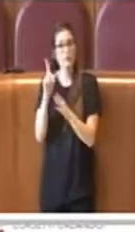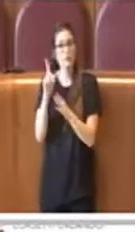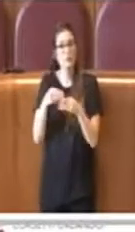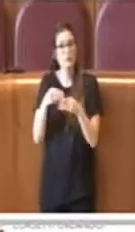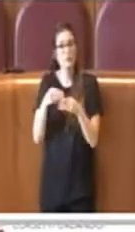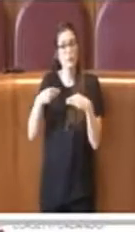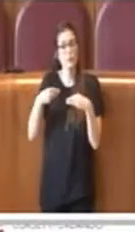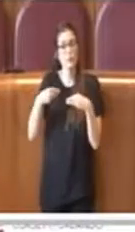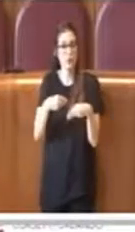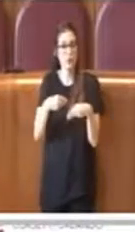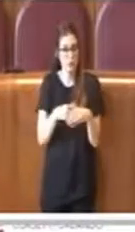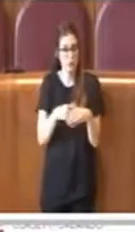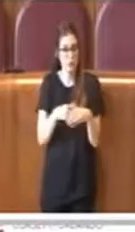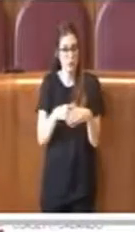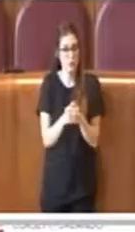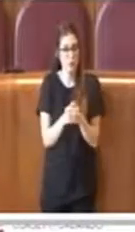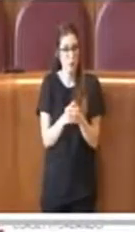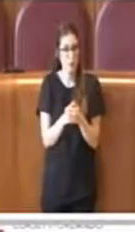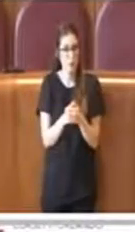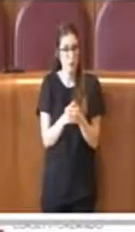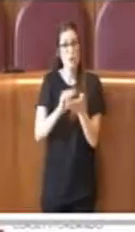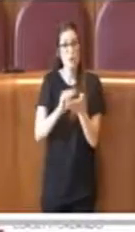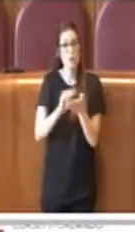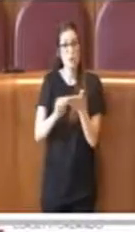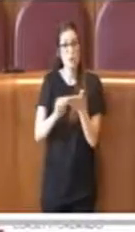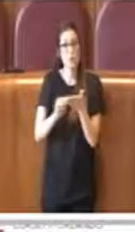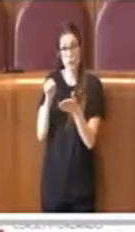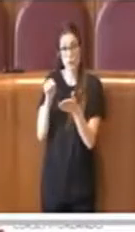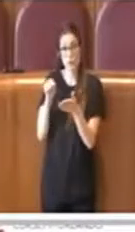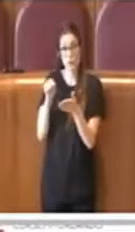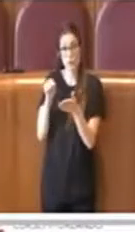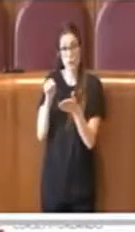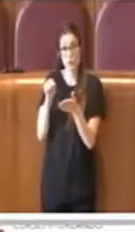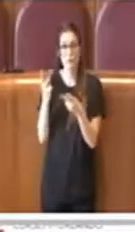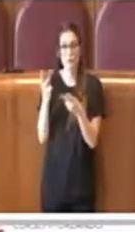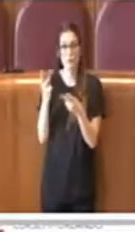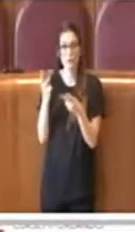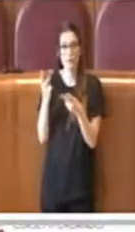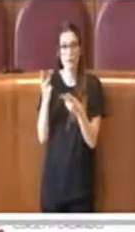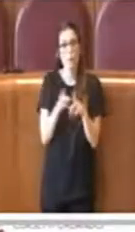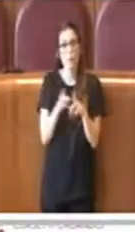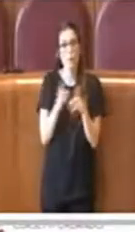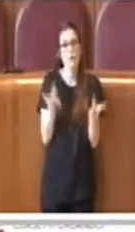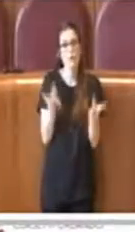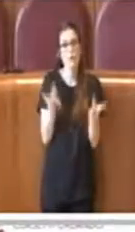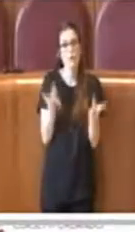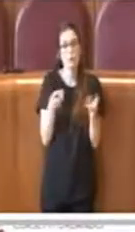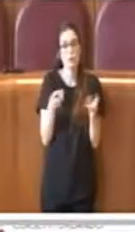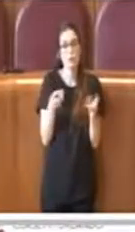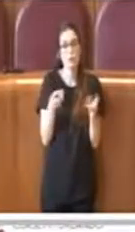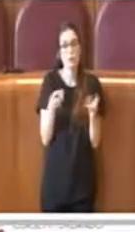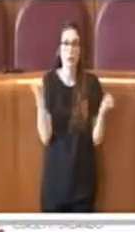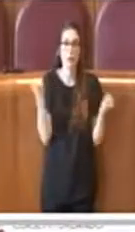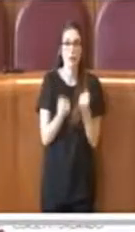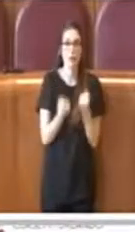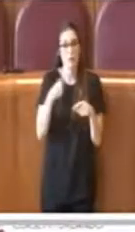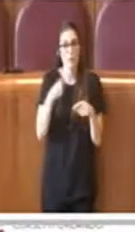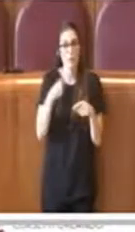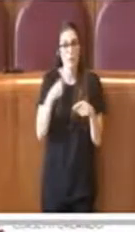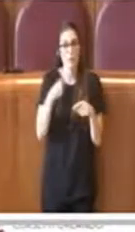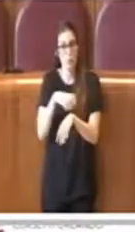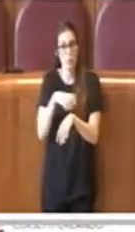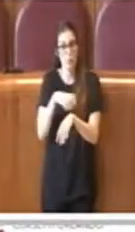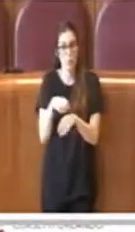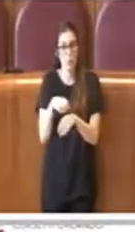strumento partecipativo. L'inserimento dell'ufficio di supporto alleggerisce di molto le attività in capo alla consulta, nello svolgere